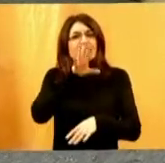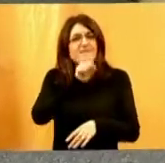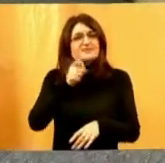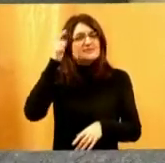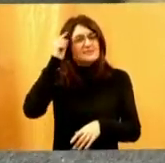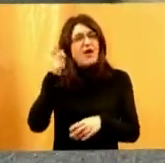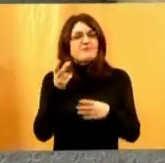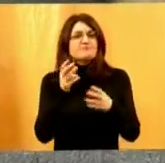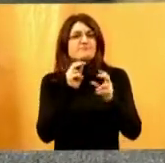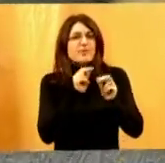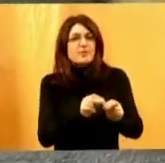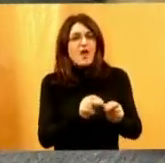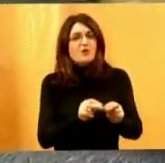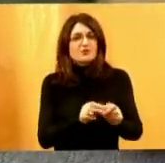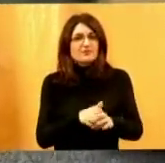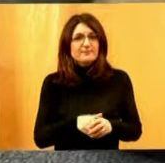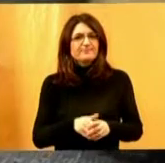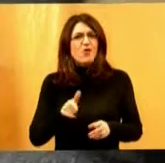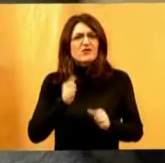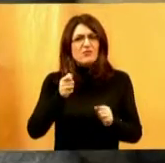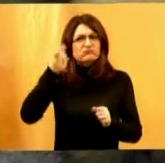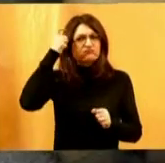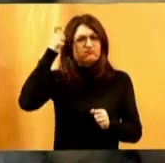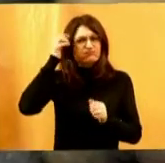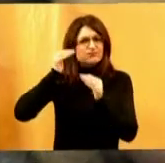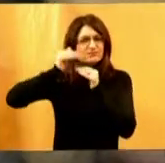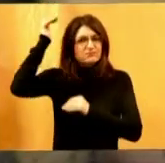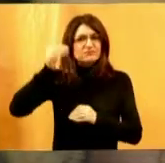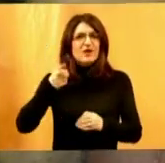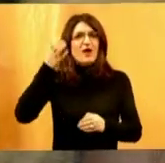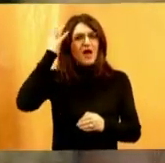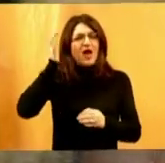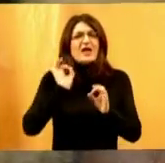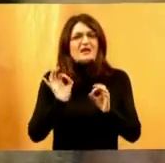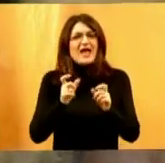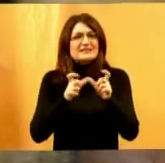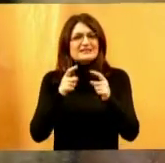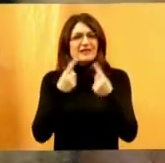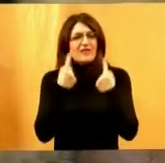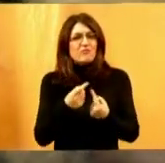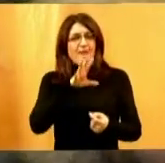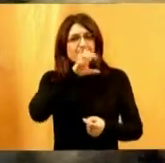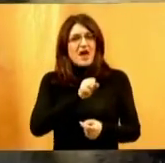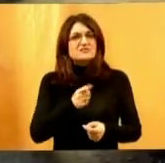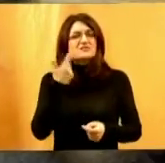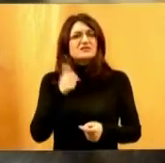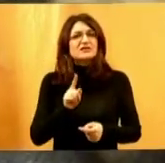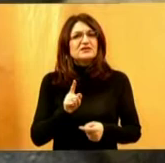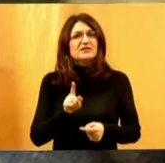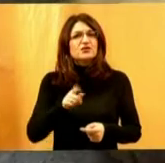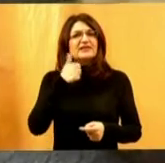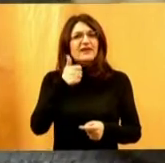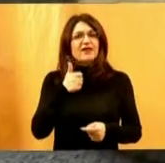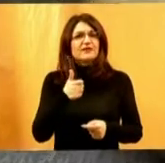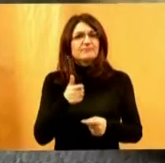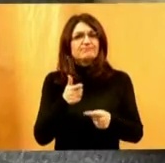naučiti. Pa da, inteligencija je u pitanju, mentalna stabilnost je u pitanju, ali još jedan